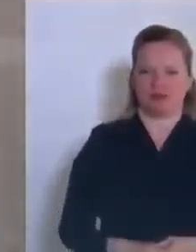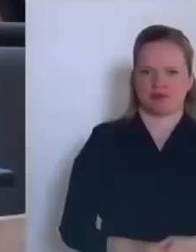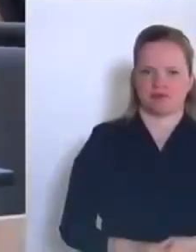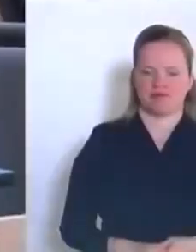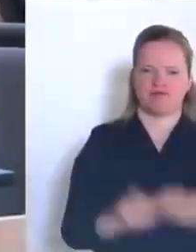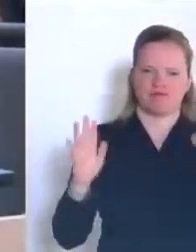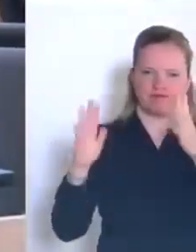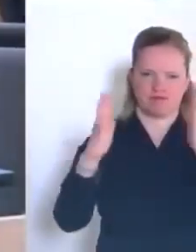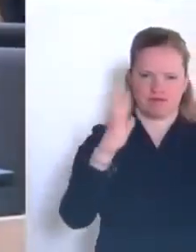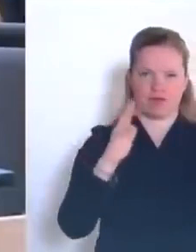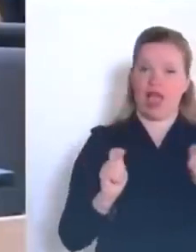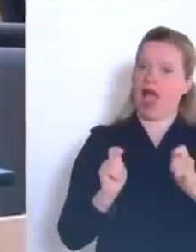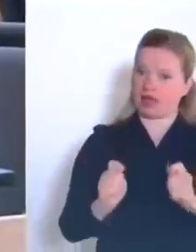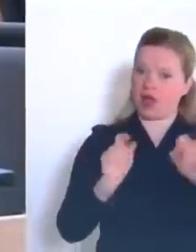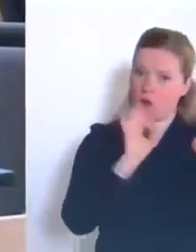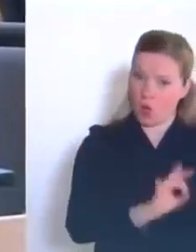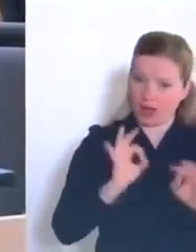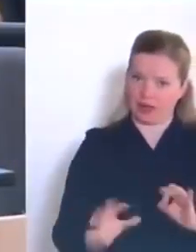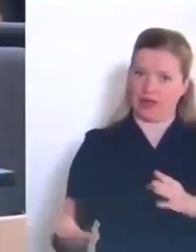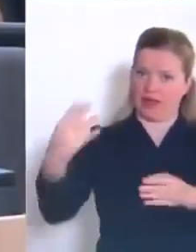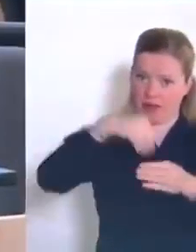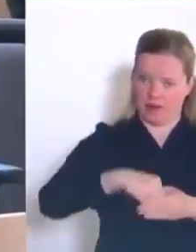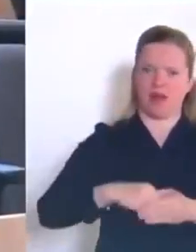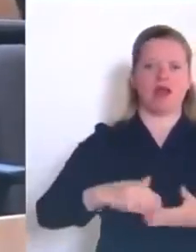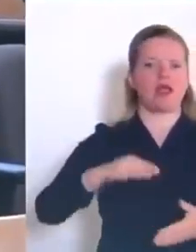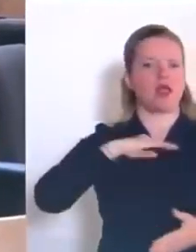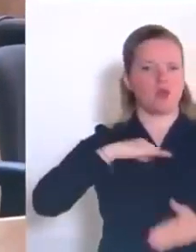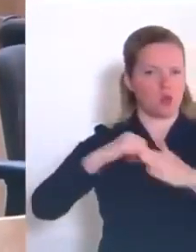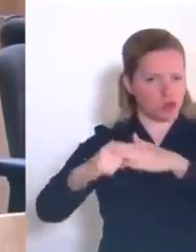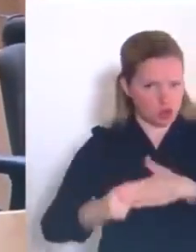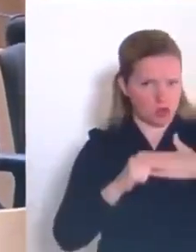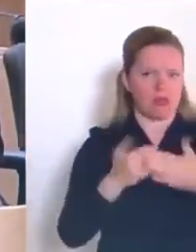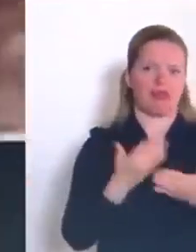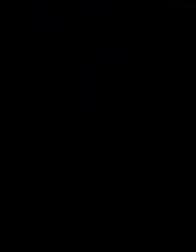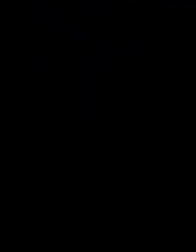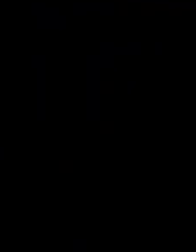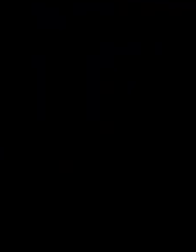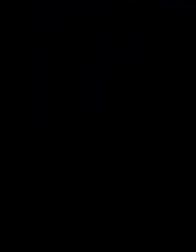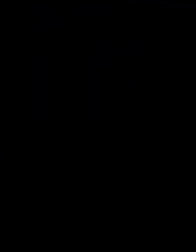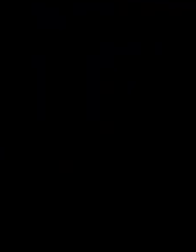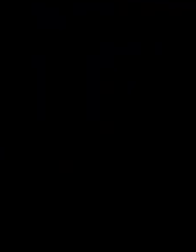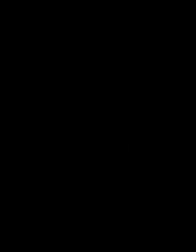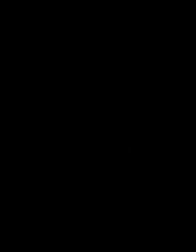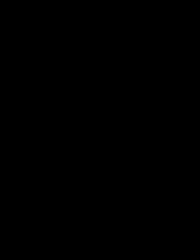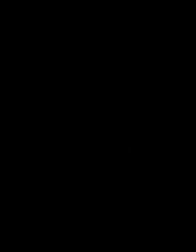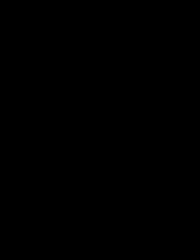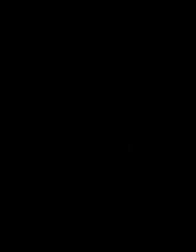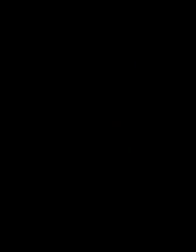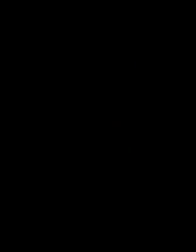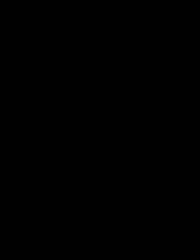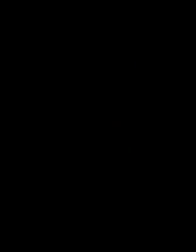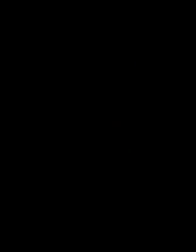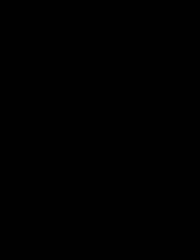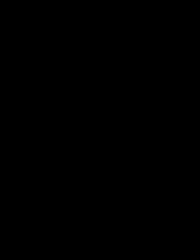Via le maschere, il sistema di protezione naso-gola-bocca, è dannoso per giovani, vecchi e malati ai polmoni, dice l'esperta in medicina